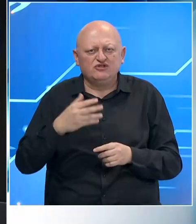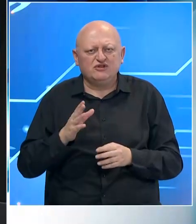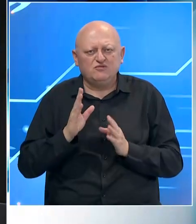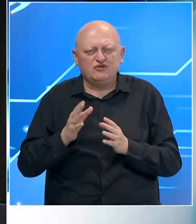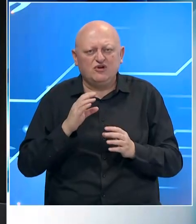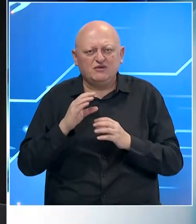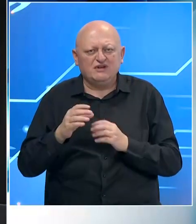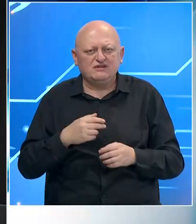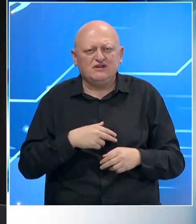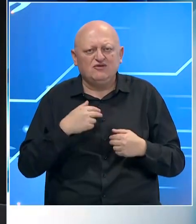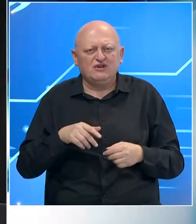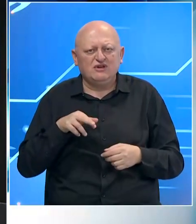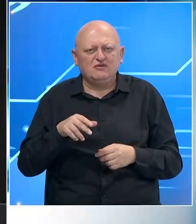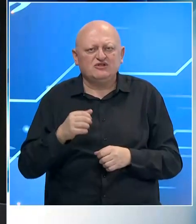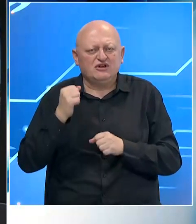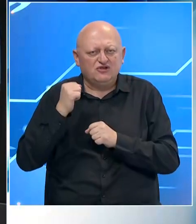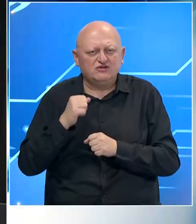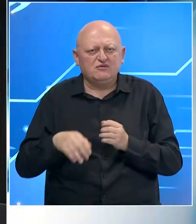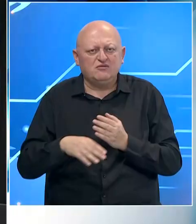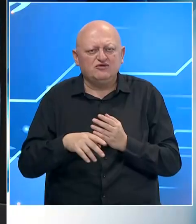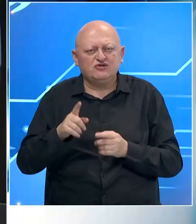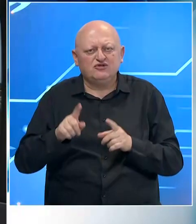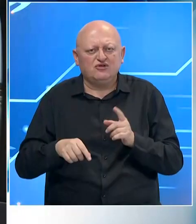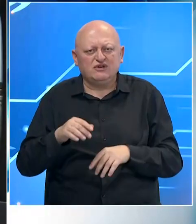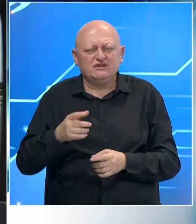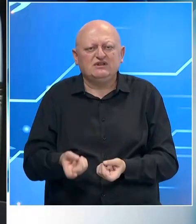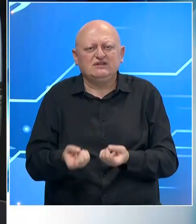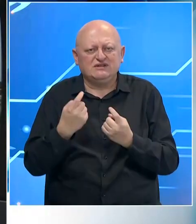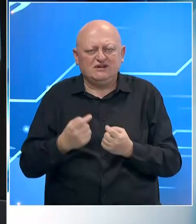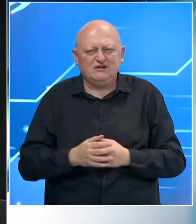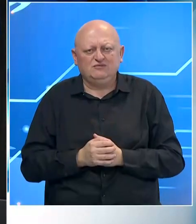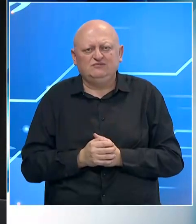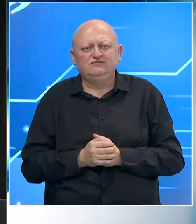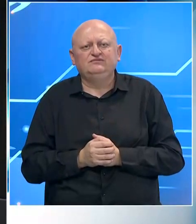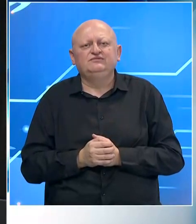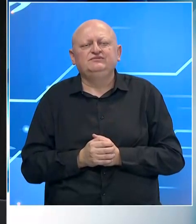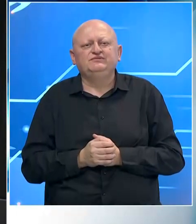oštećene putne komunikacije volonteri pješke odnose pomoć do određenih sela.